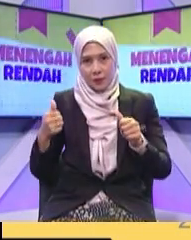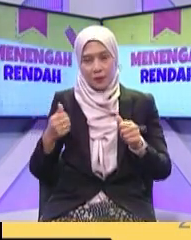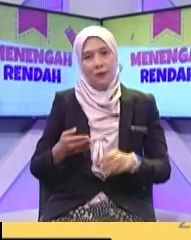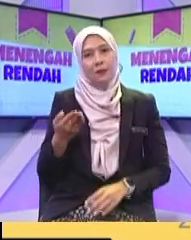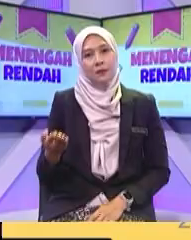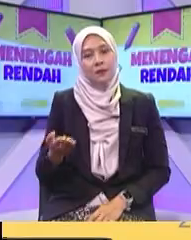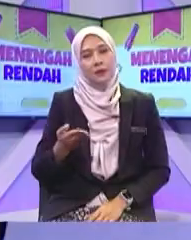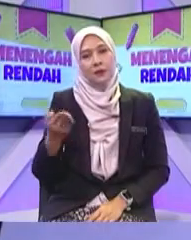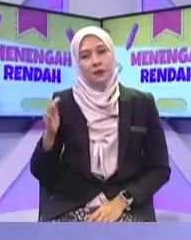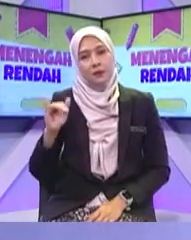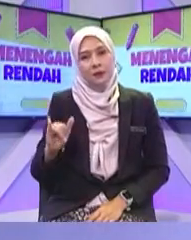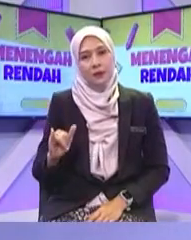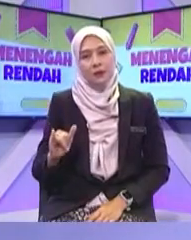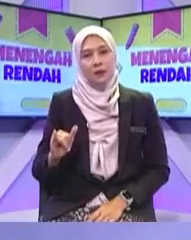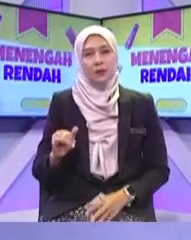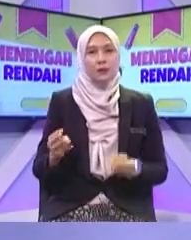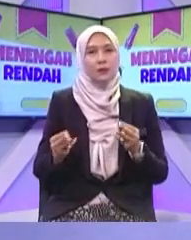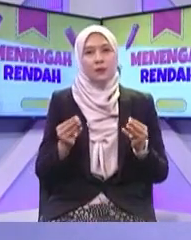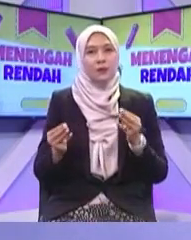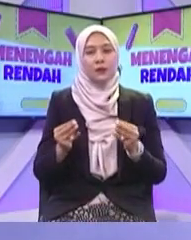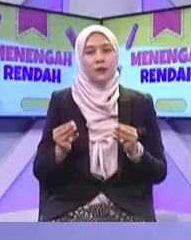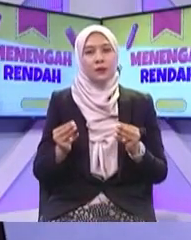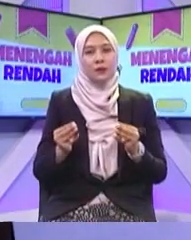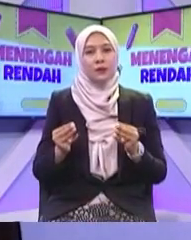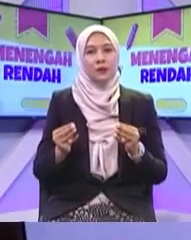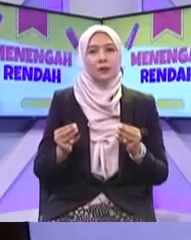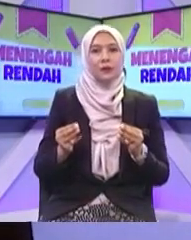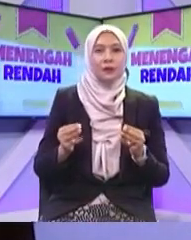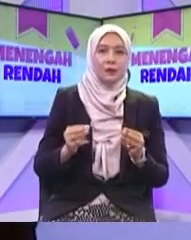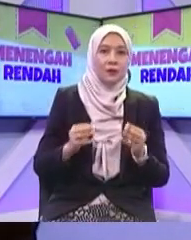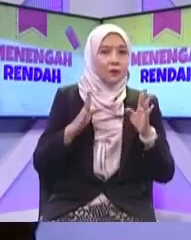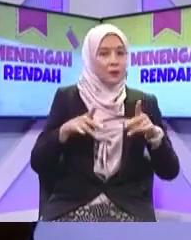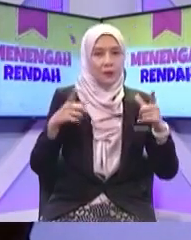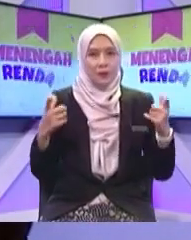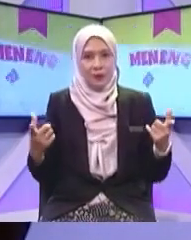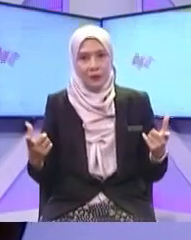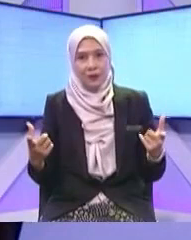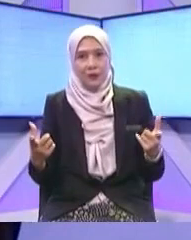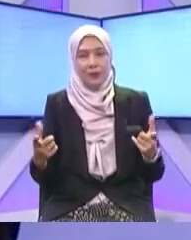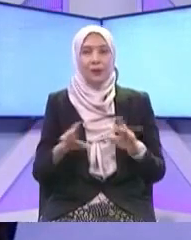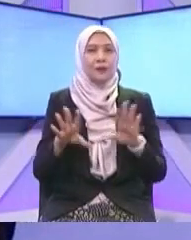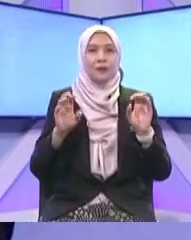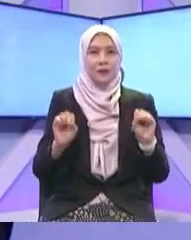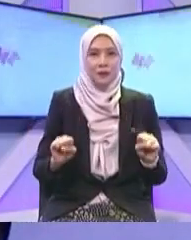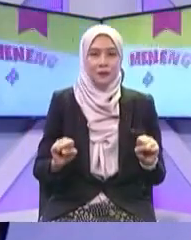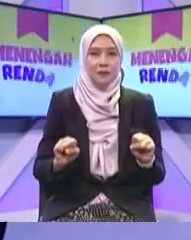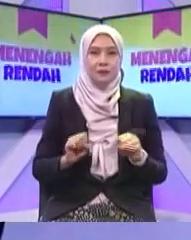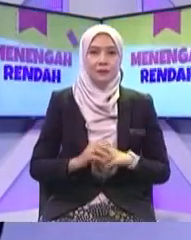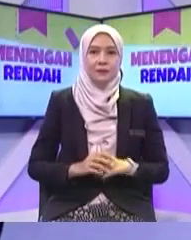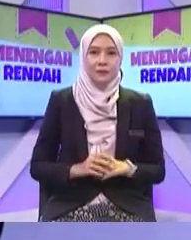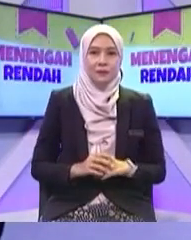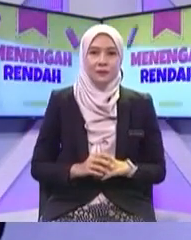norma jangan menyentuh sensitiviti agama jangan menyentuh sensitiviti perkawuman jangan menyentuh